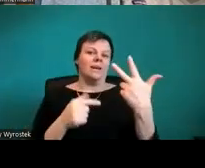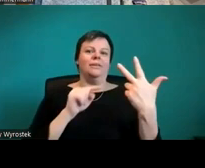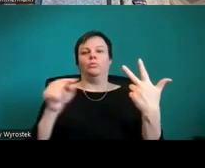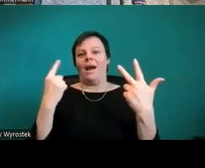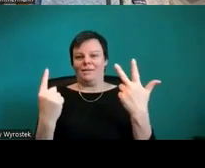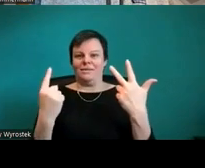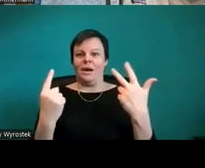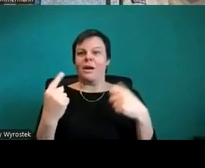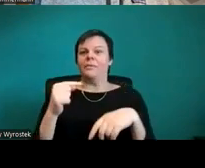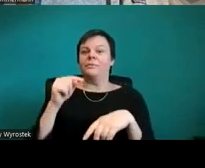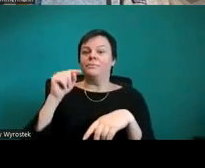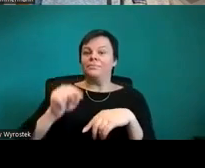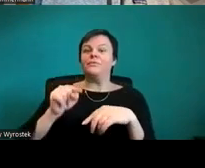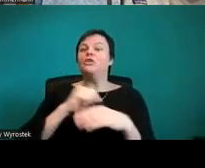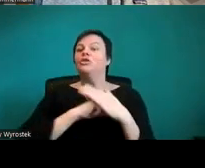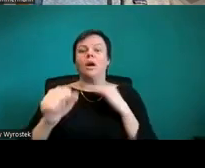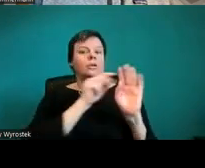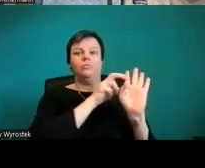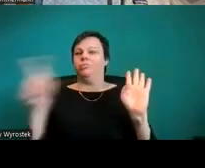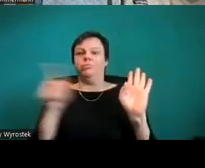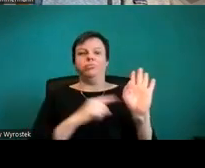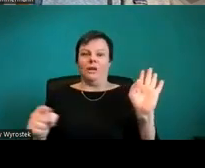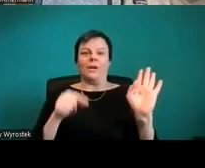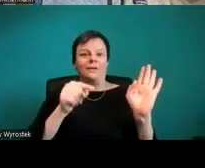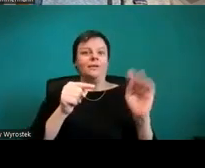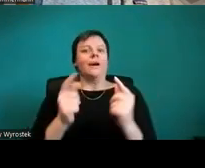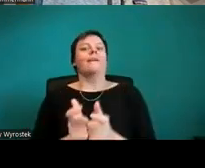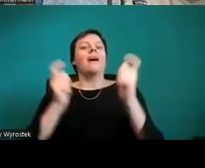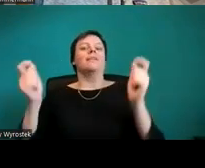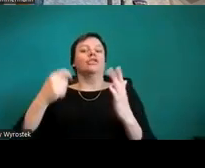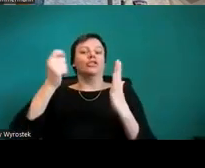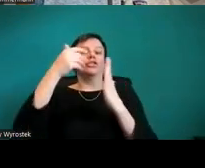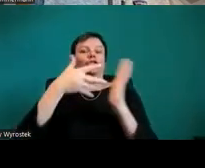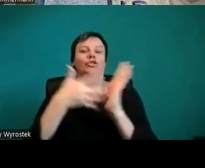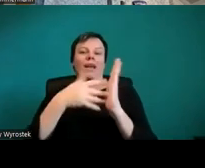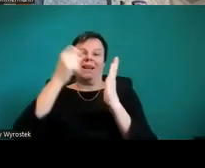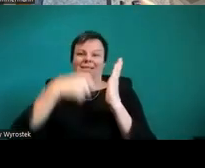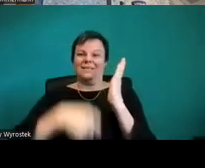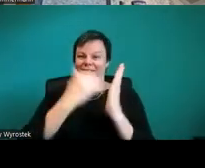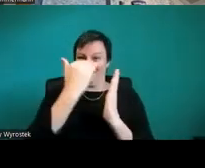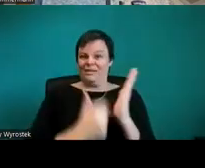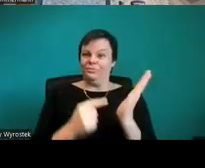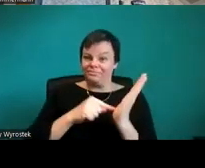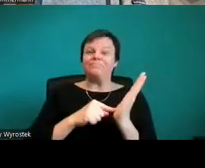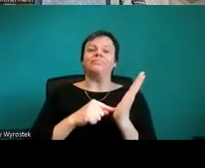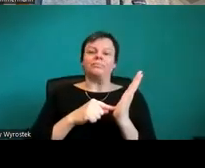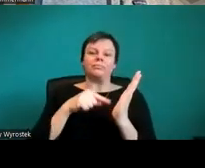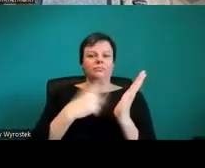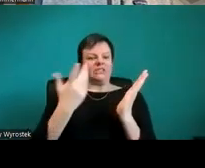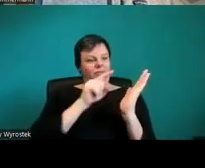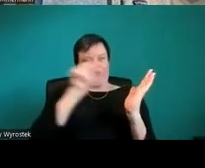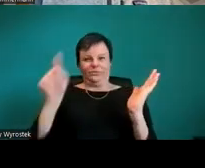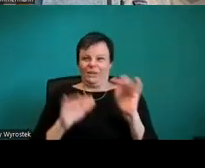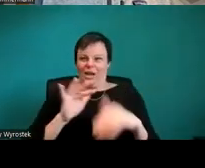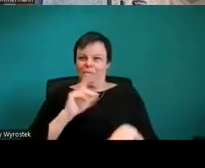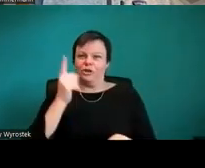vollständig. Bitte betrachten Sie diese erweiterte Checkliste im Detail und gehen Sie sie durch, wenn Sie einen